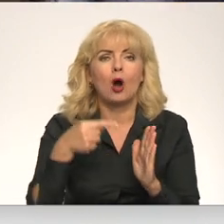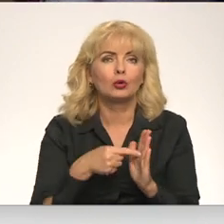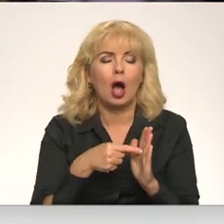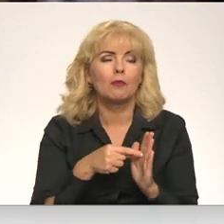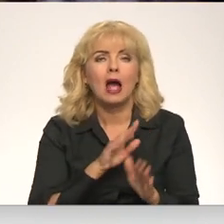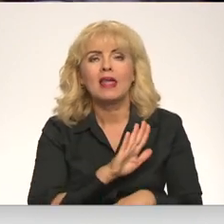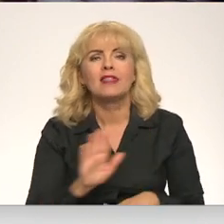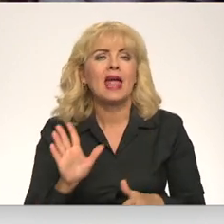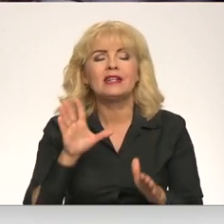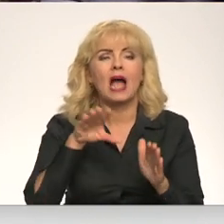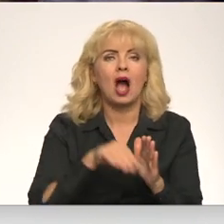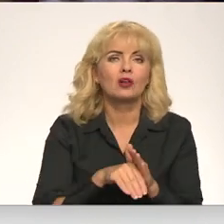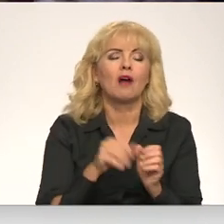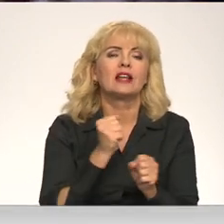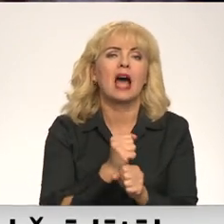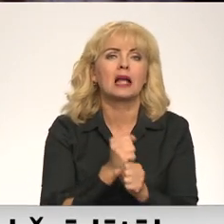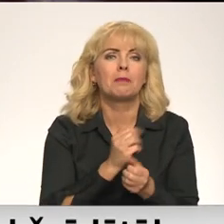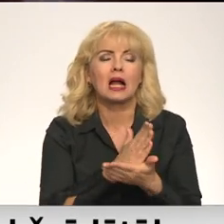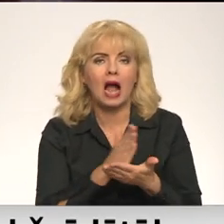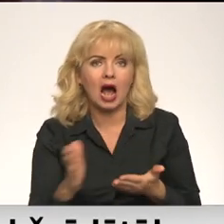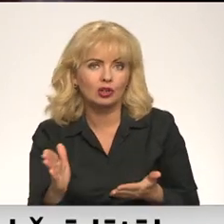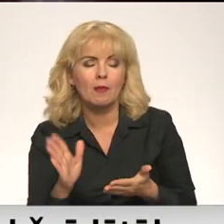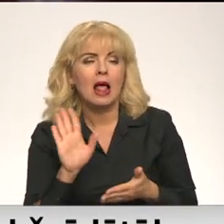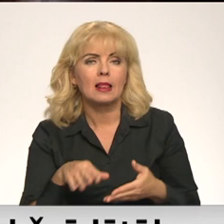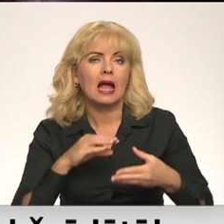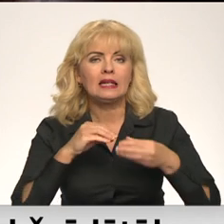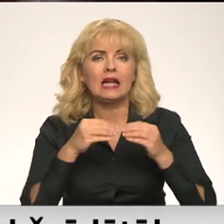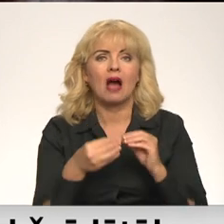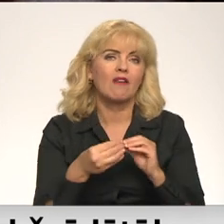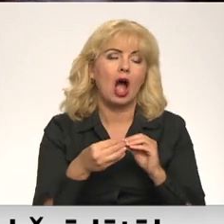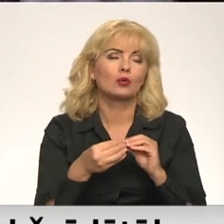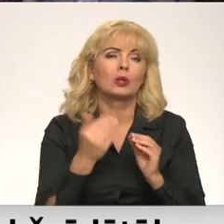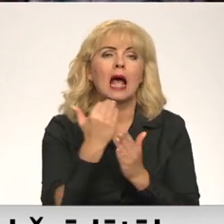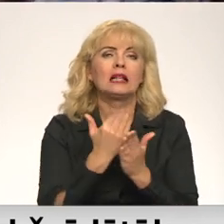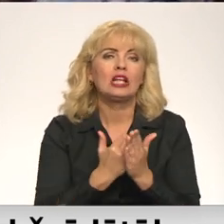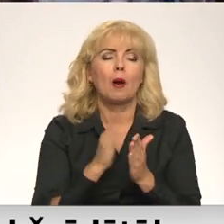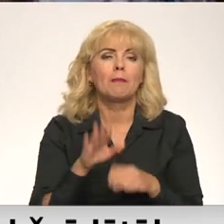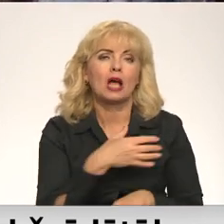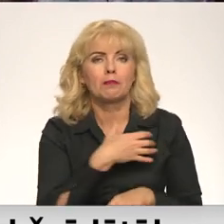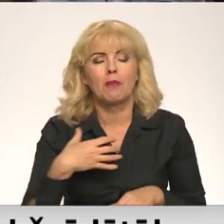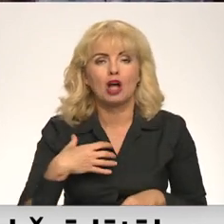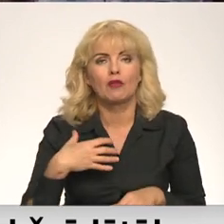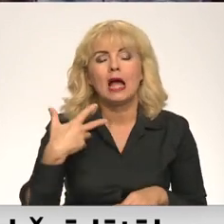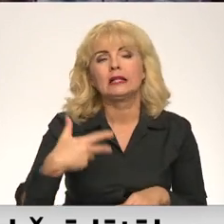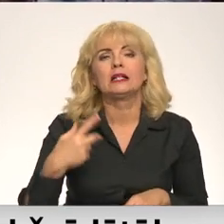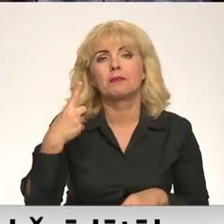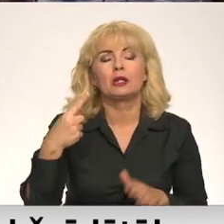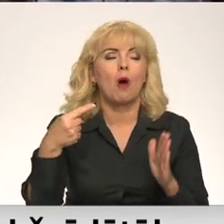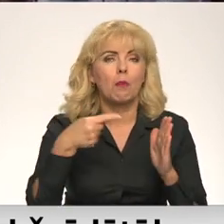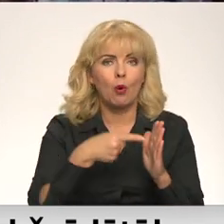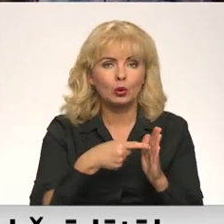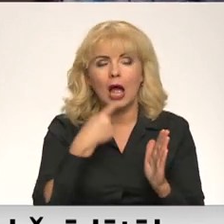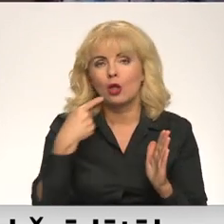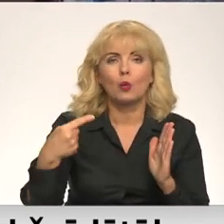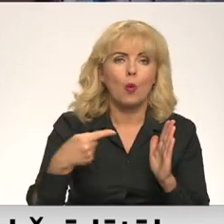neiekļāva darba kārtībā, lai ievērotu likuma par pašvaldībām 31. punktu, kurš